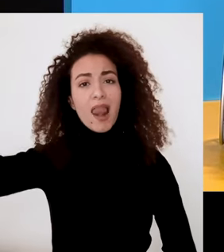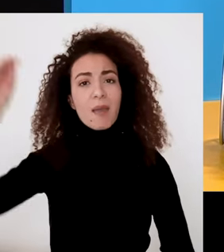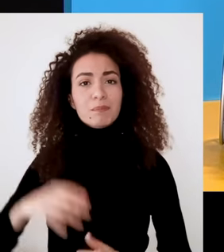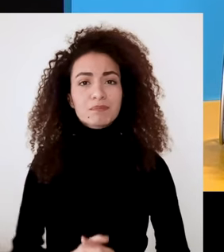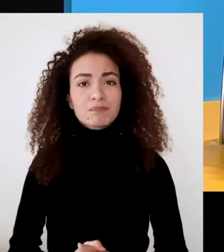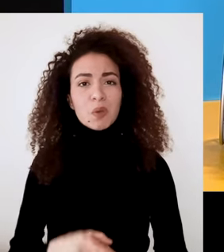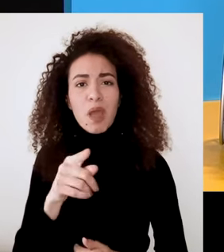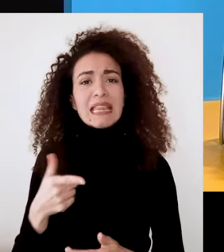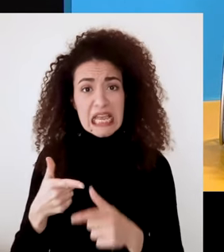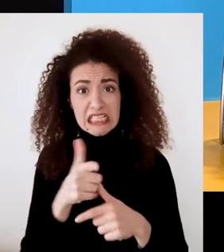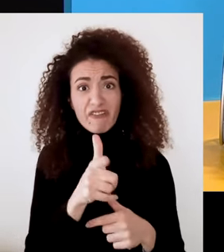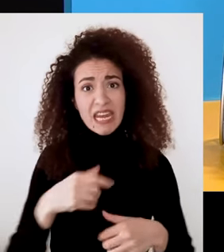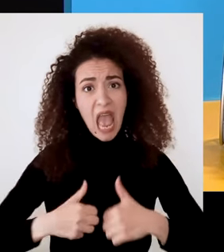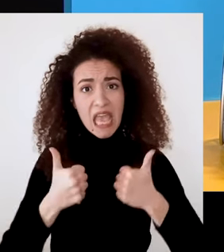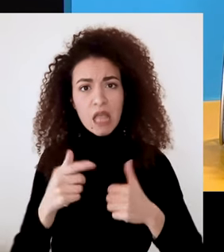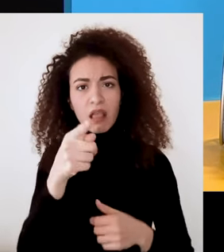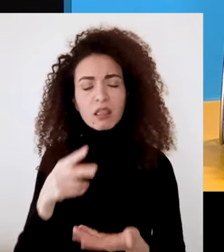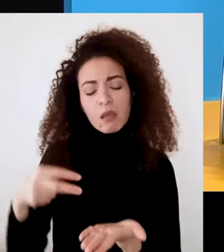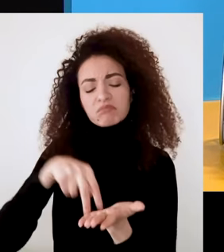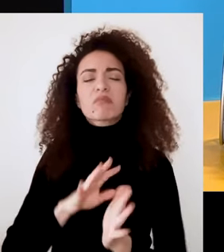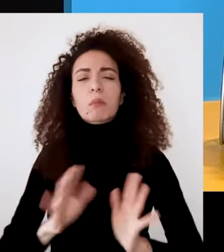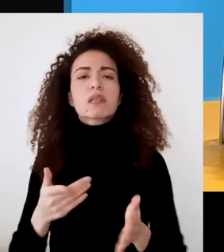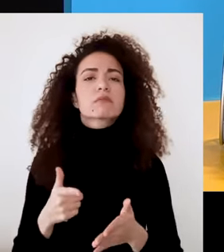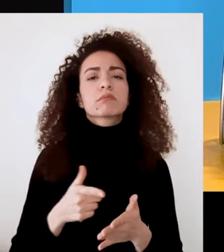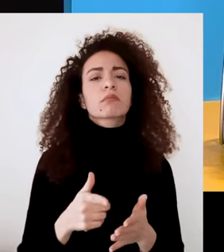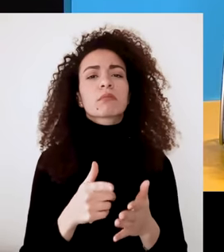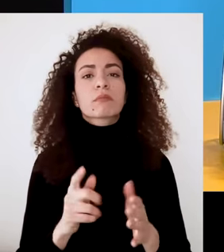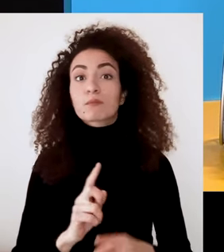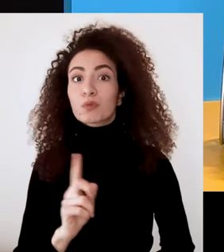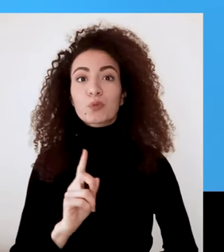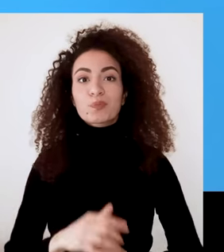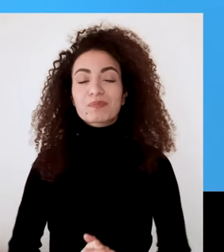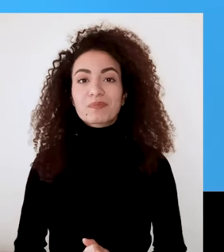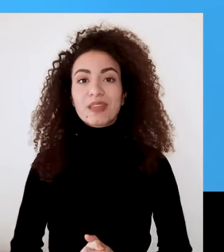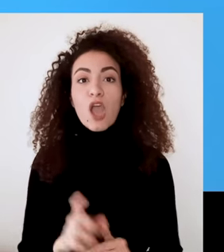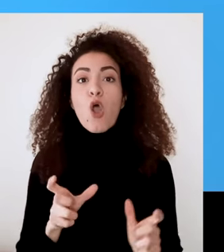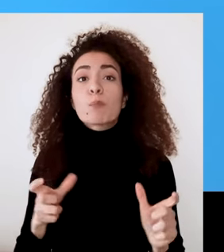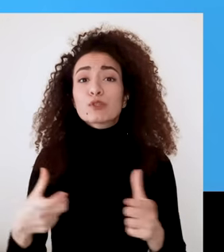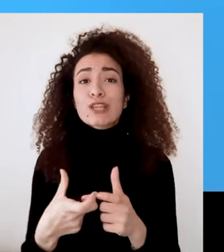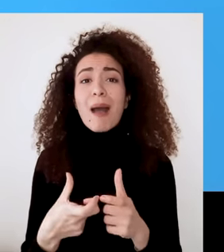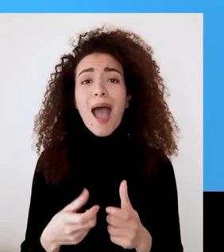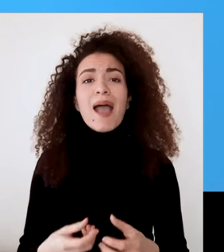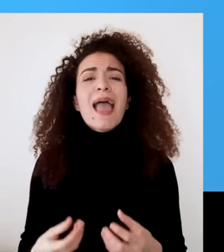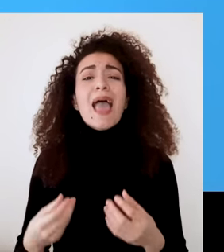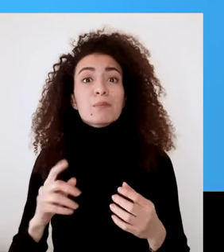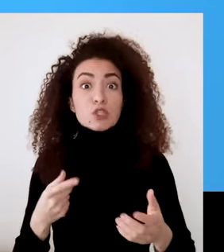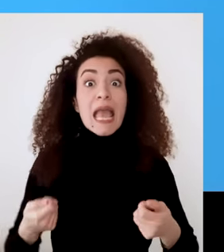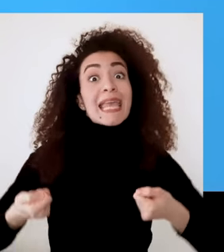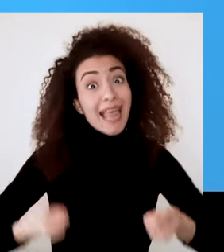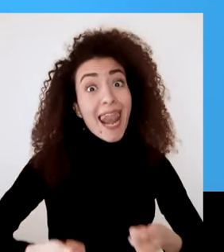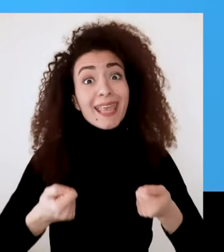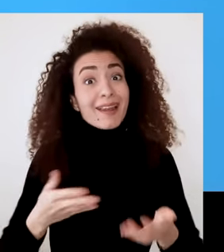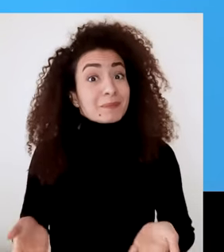أحلامك ولأن تكوني مليح أو أي راك بعلمات سفينة حياتك أنت غالباً ما بيكون مستوى توقعات